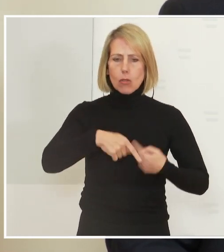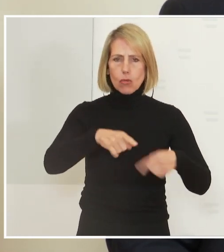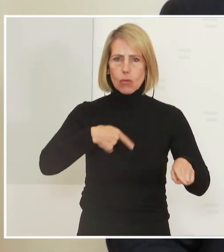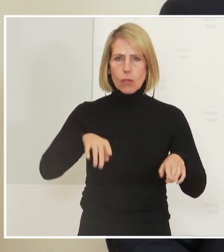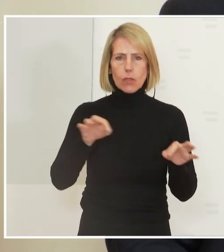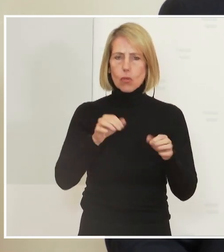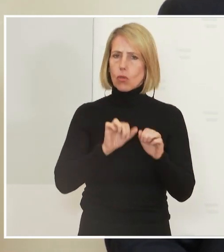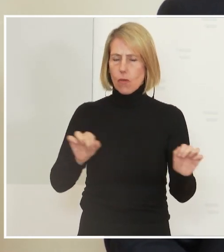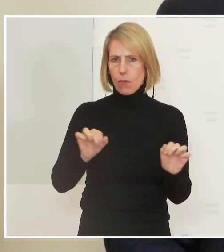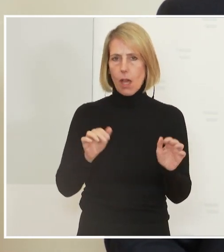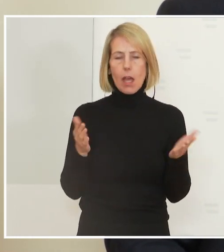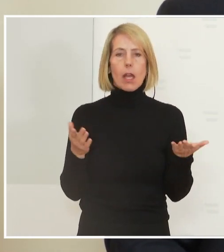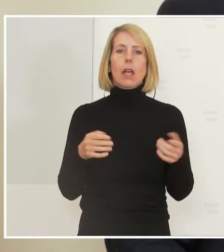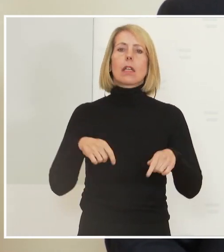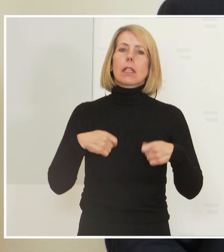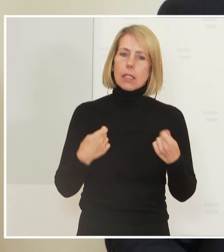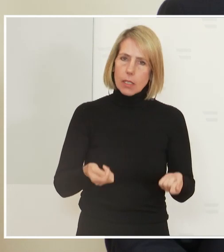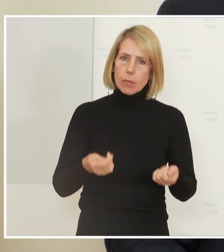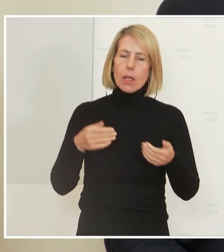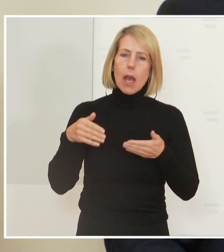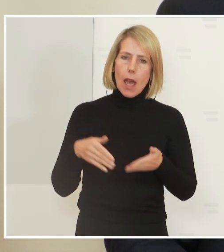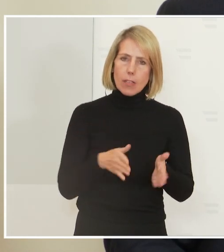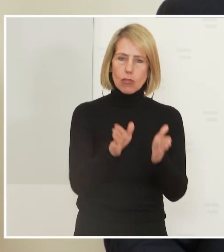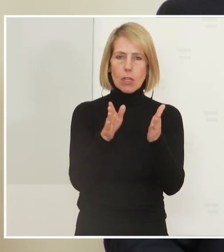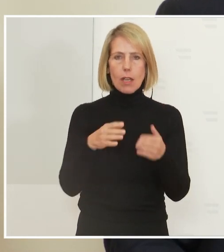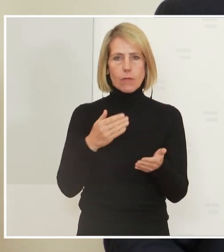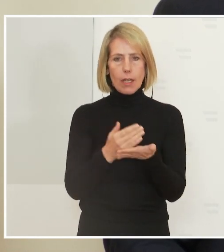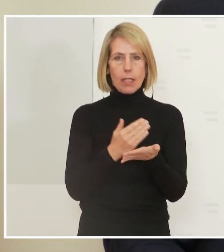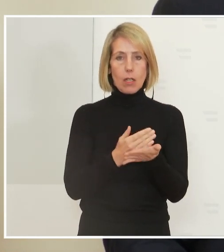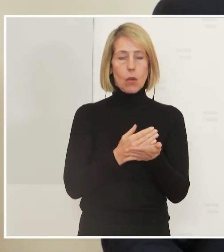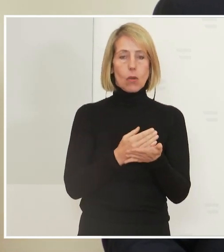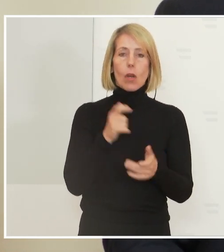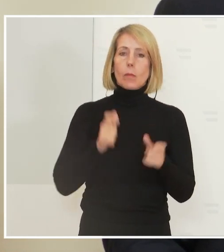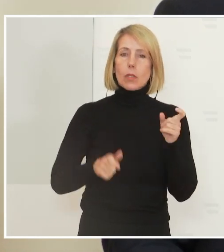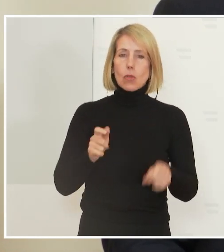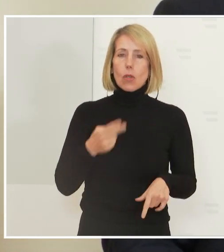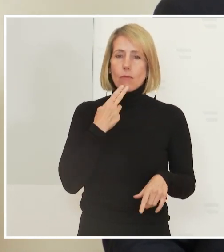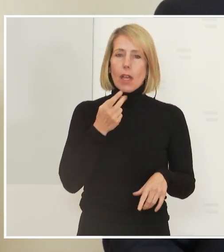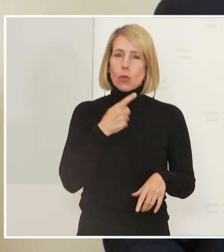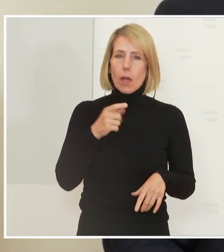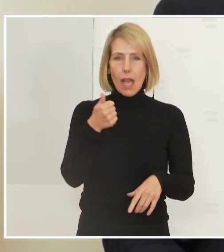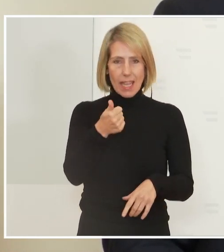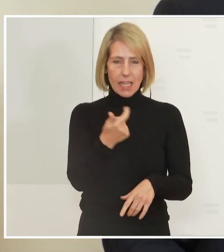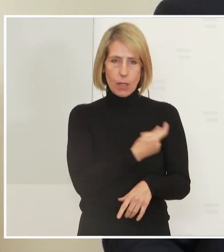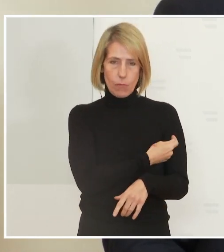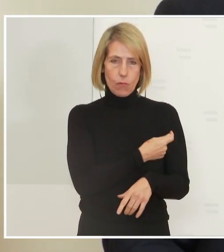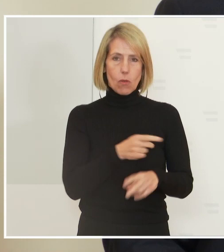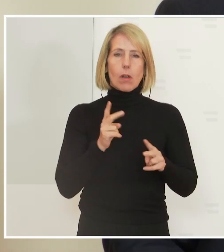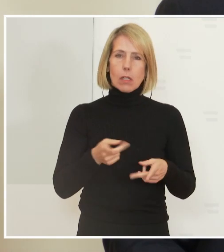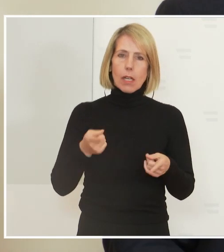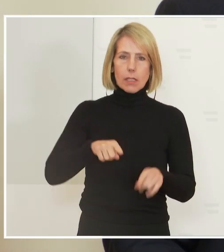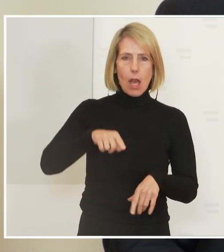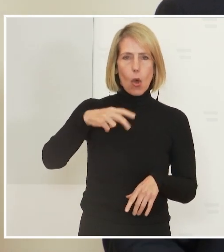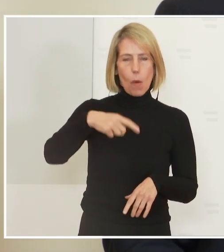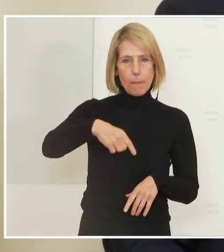Es wird eine Einschleifregelung geben. Vier Wochen lang können Personen, die nur eine Impfung haben mit einem PCR-Test, werden